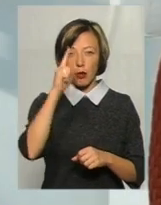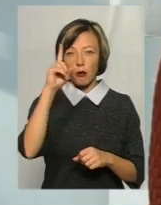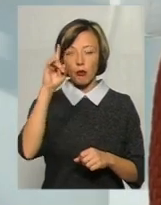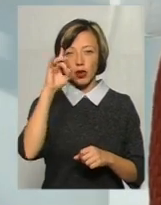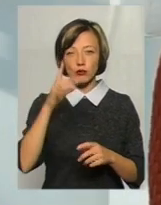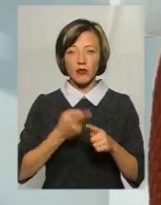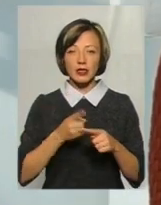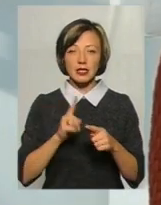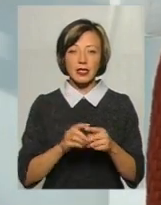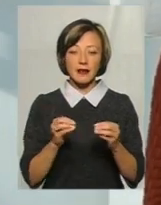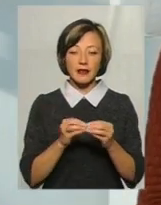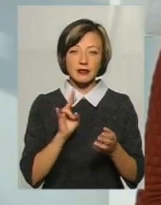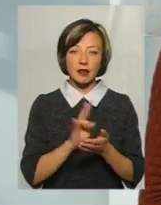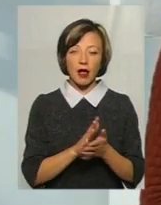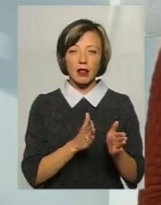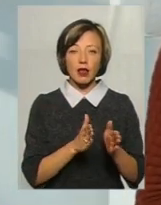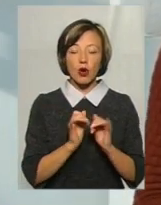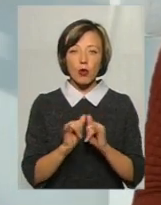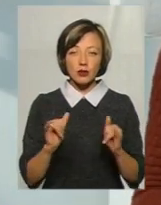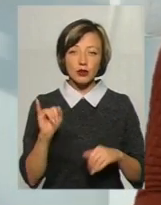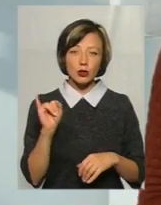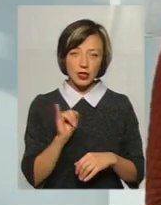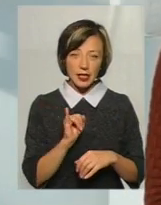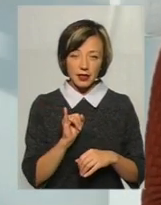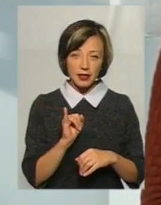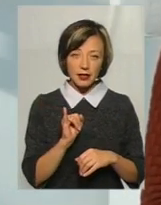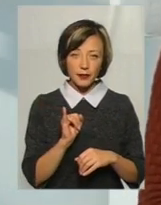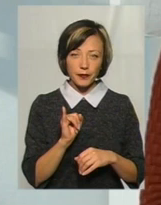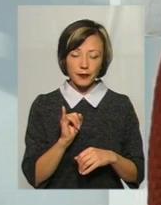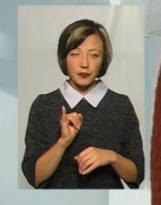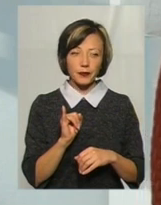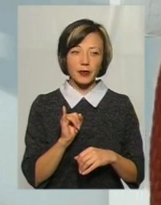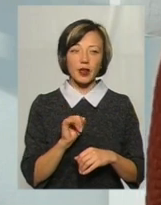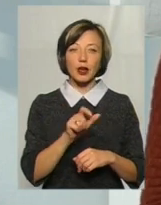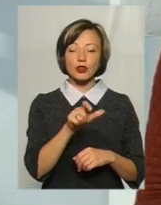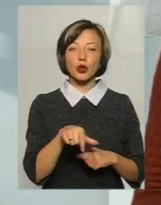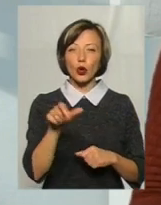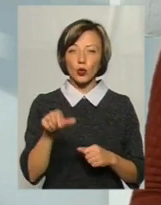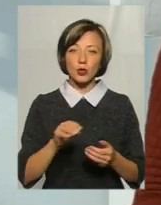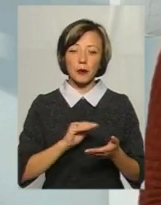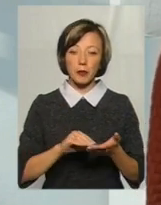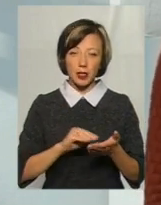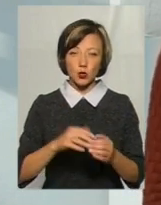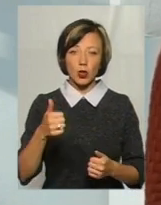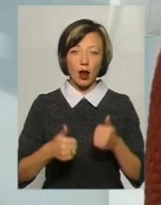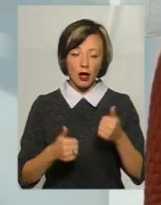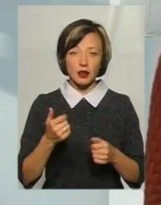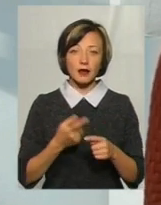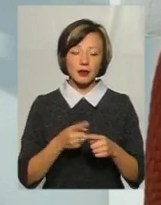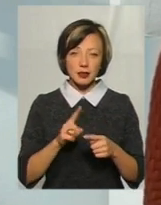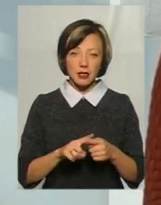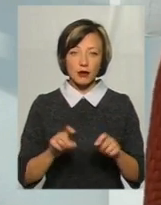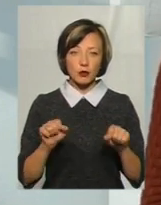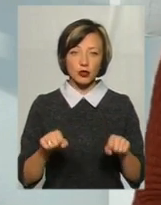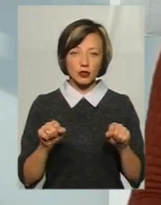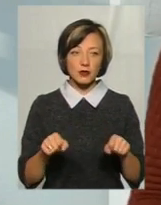сталий розвиток. І те, що люди пишуть, вони, можливо,